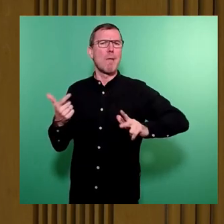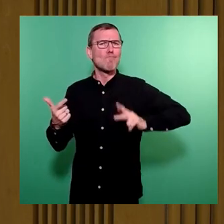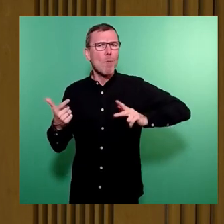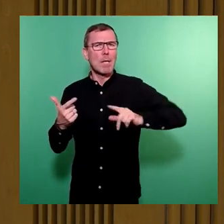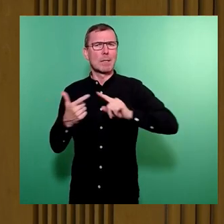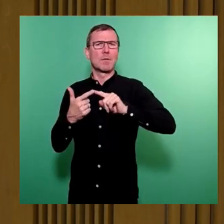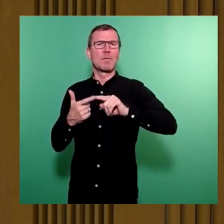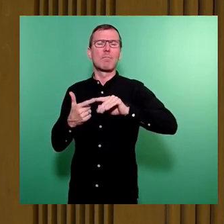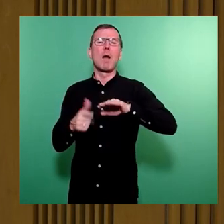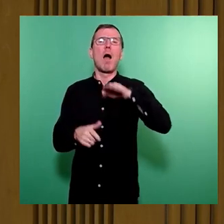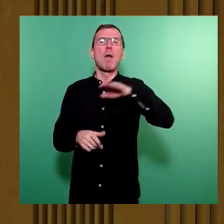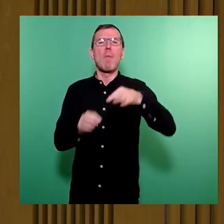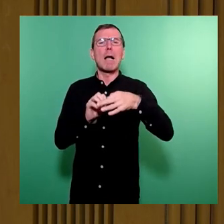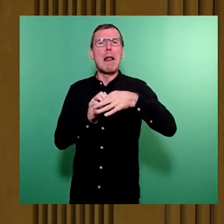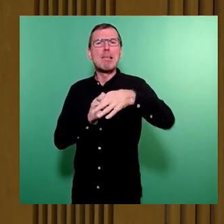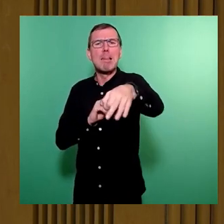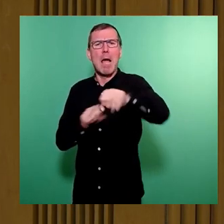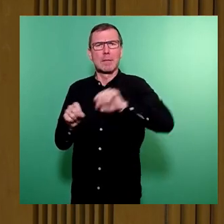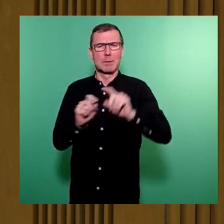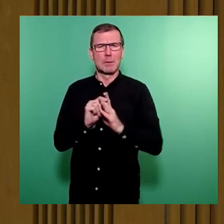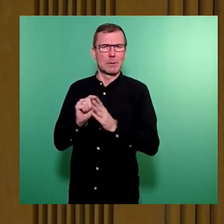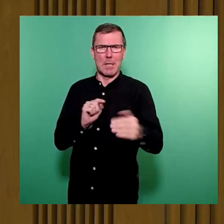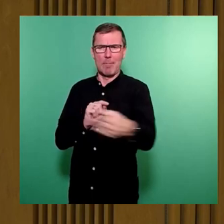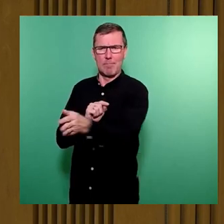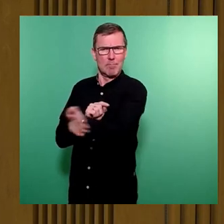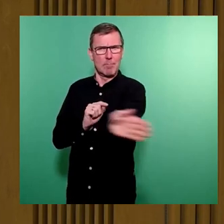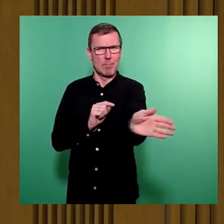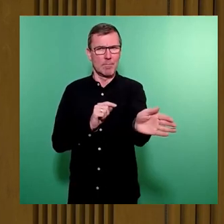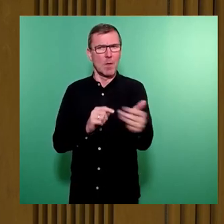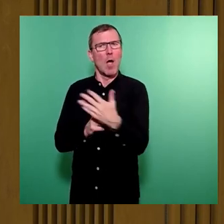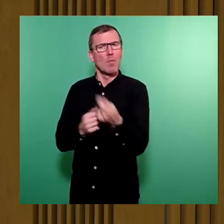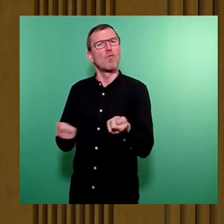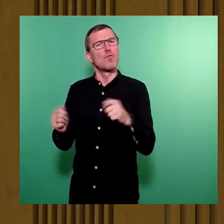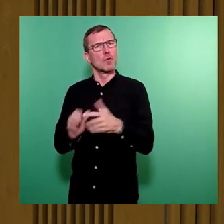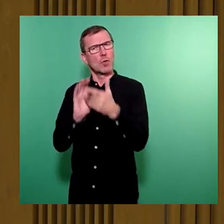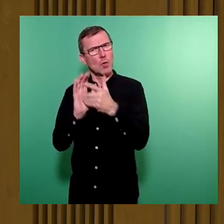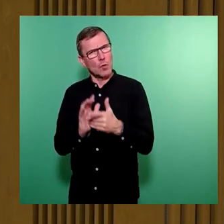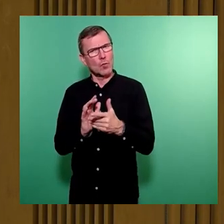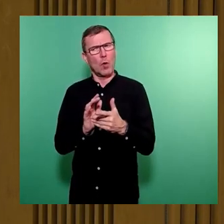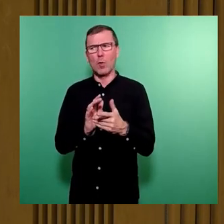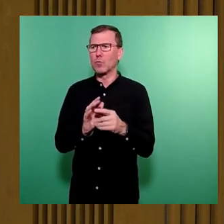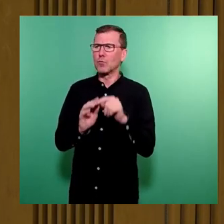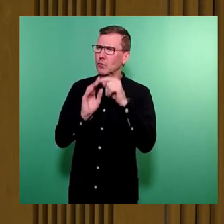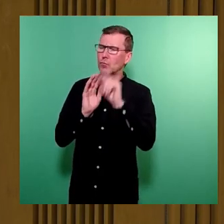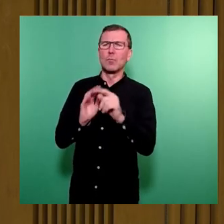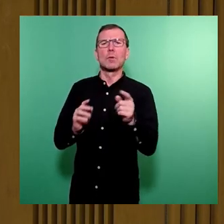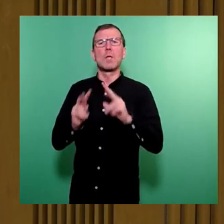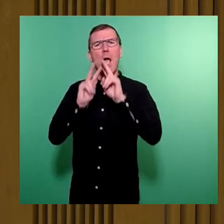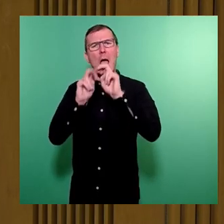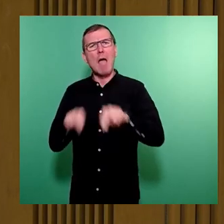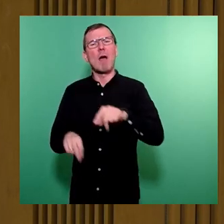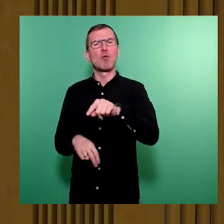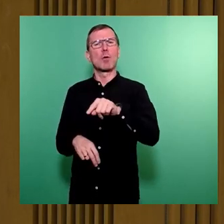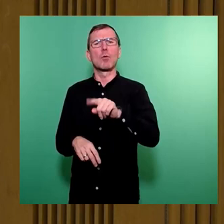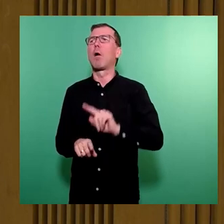Parkleitsystems. Es gab in der Zwischenzeit ein paar Beschlusskontrollen, die immer darauf gezielt haben, dass die Evaluierung nicht